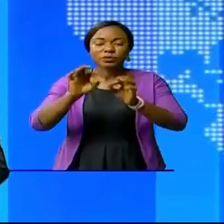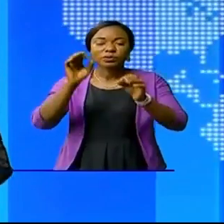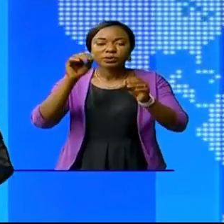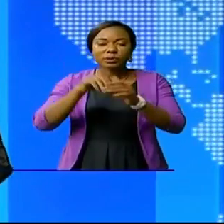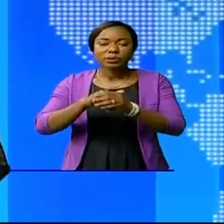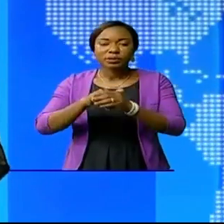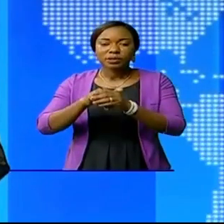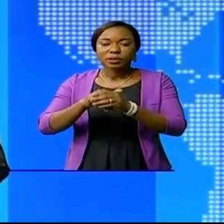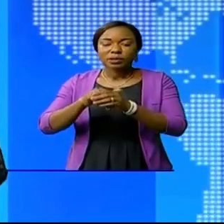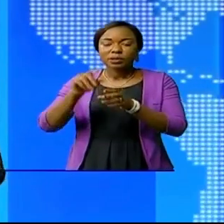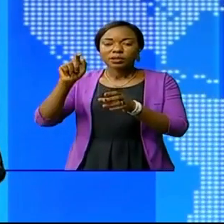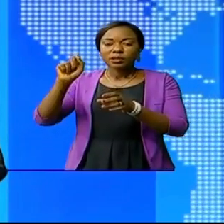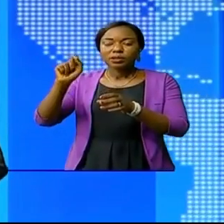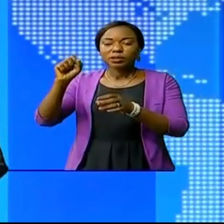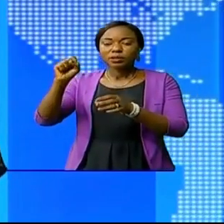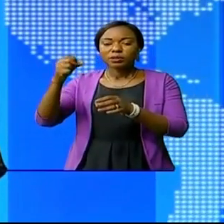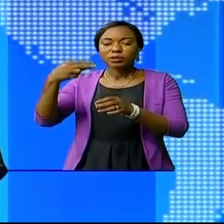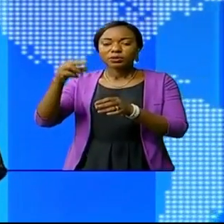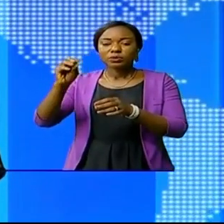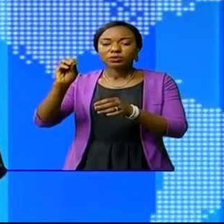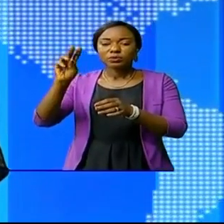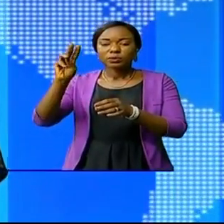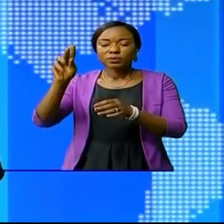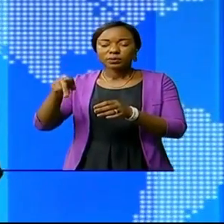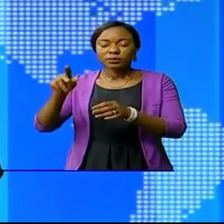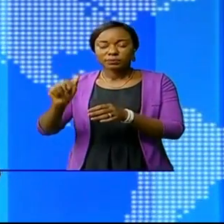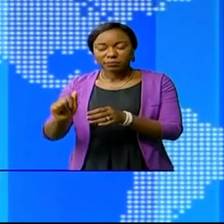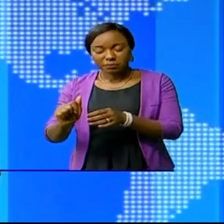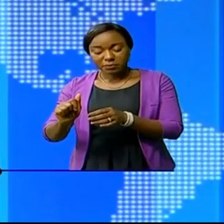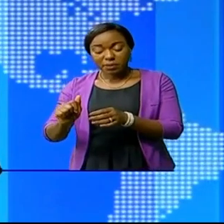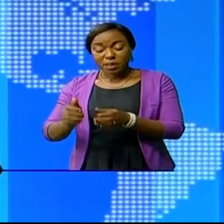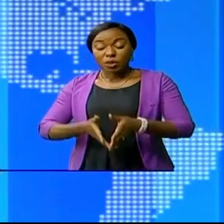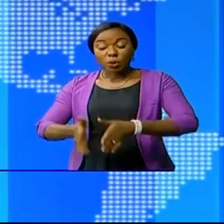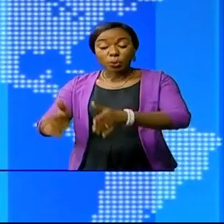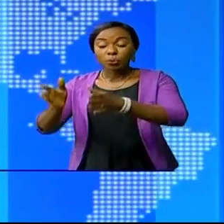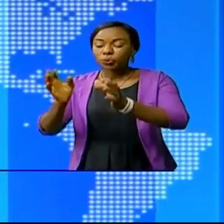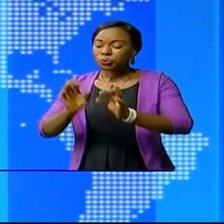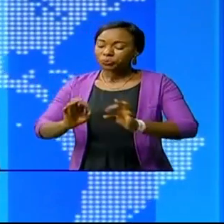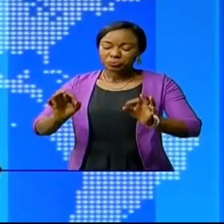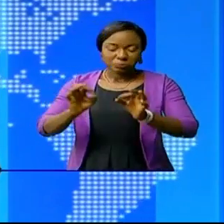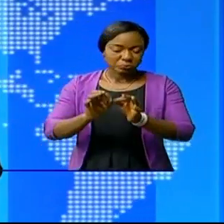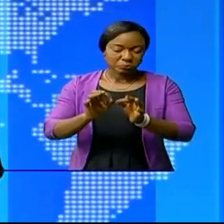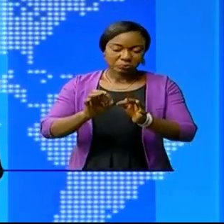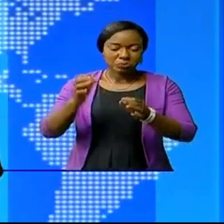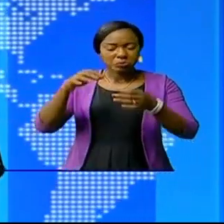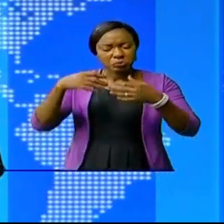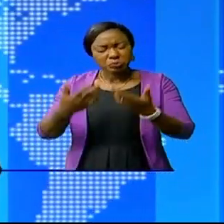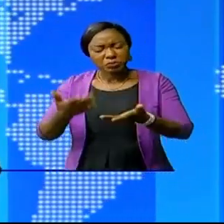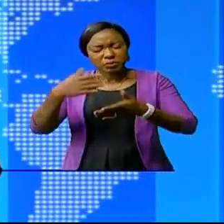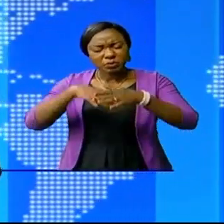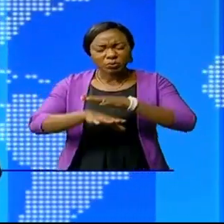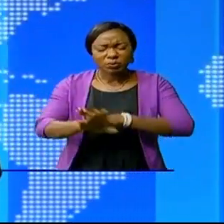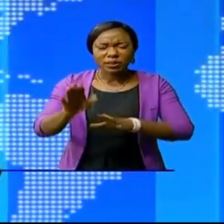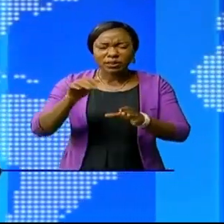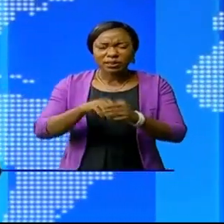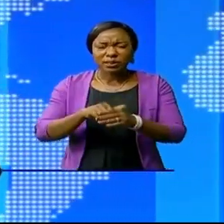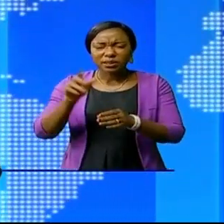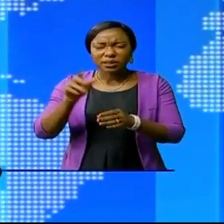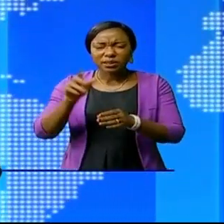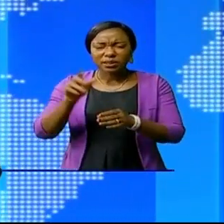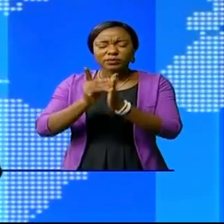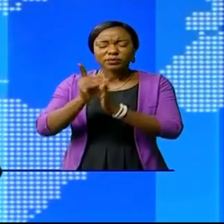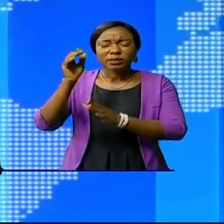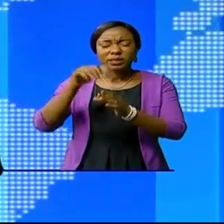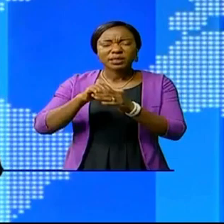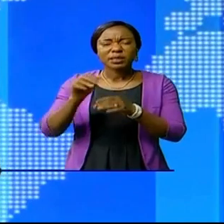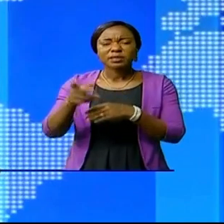transport en commun, et même les infrastructures scolaires, sanitaires et routières. Comment accéder à ce qui constitue le moteur de développement de la